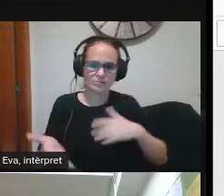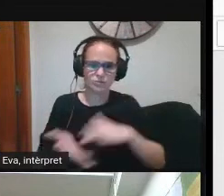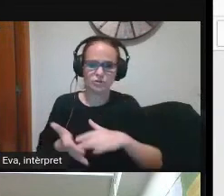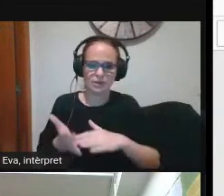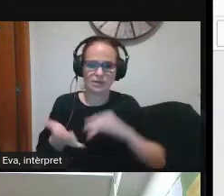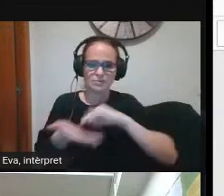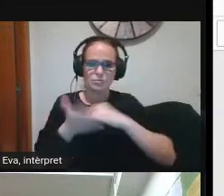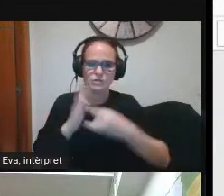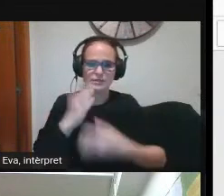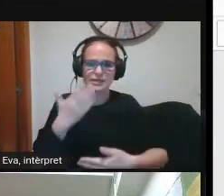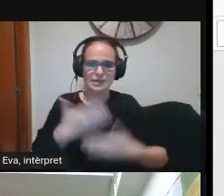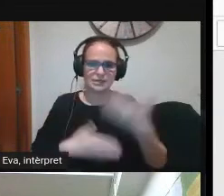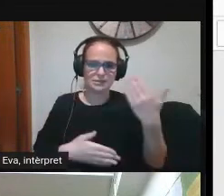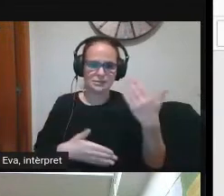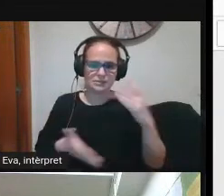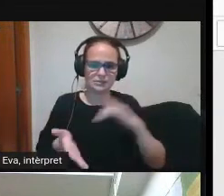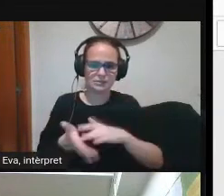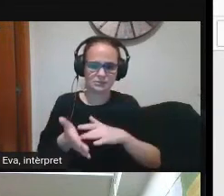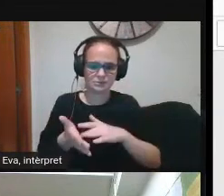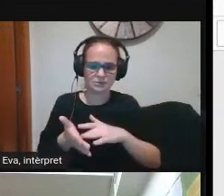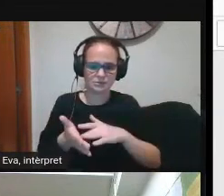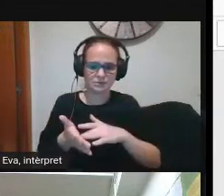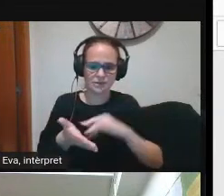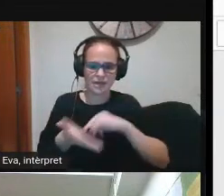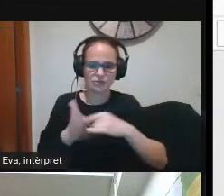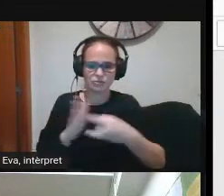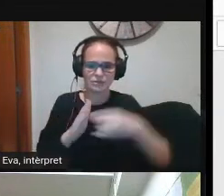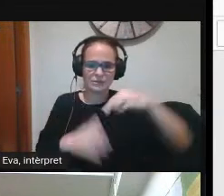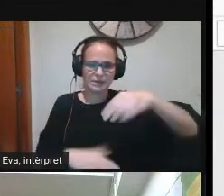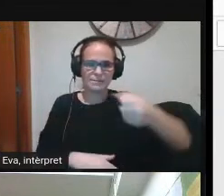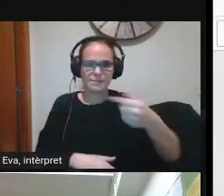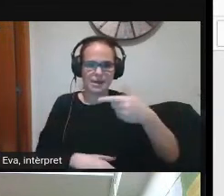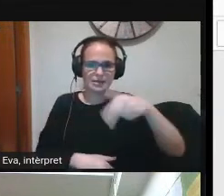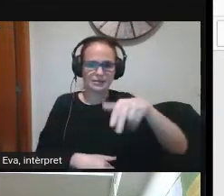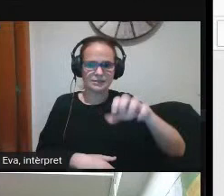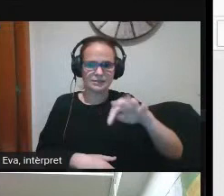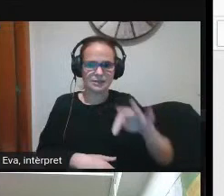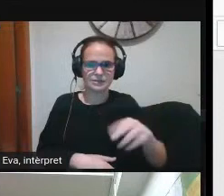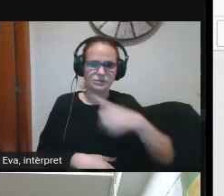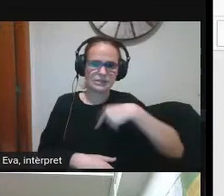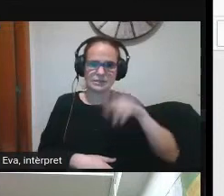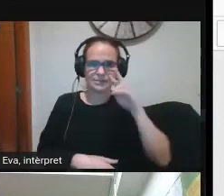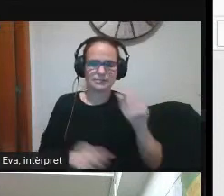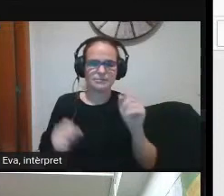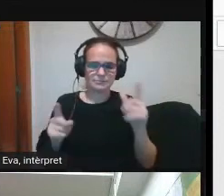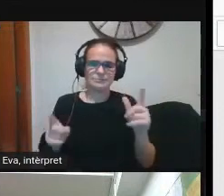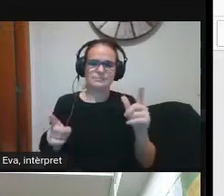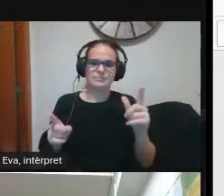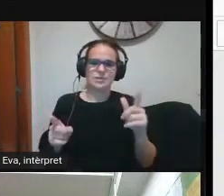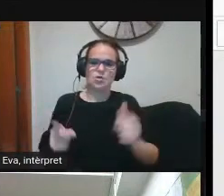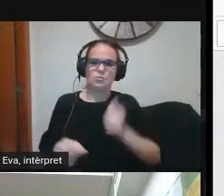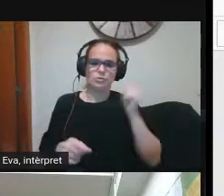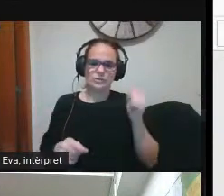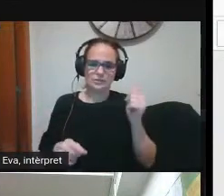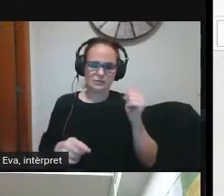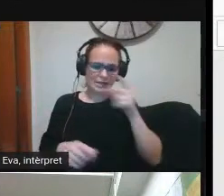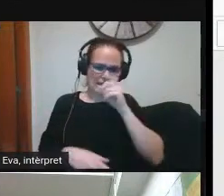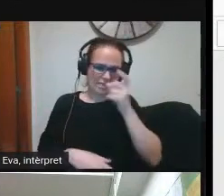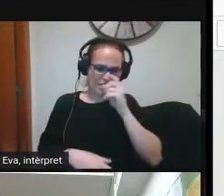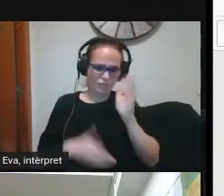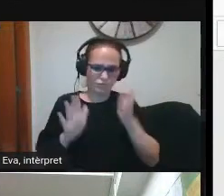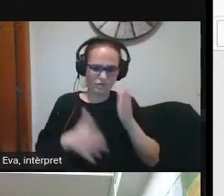del projecte ens vam trobar del projecte Magnet no ens hem trobat amb l'oportunitat de realitzar una formació cada any